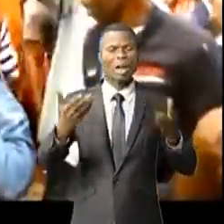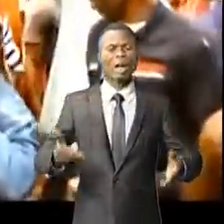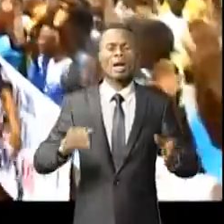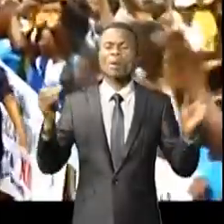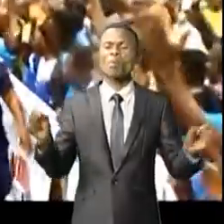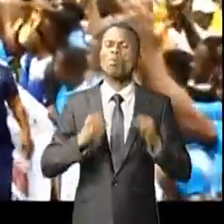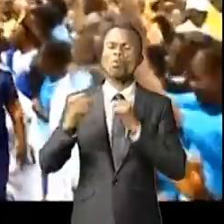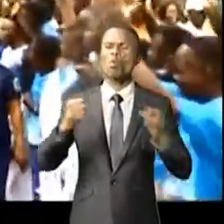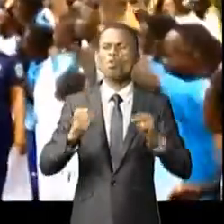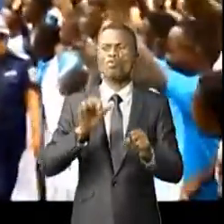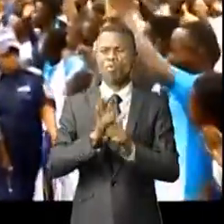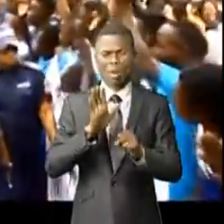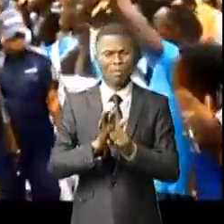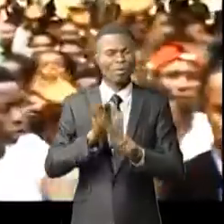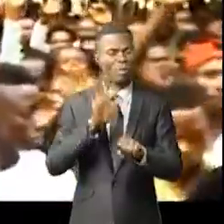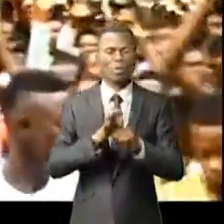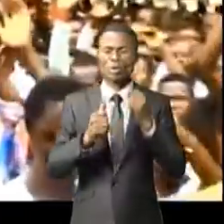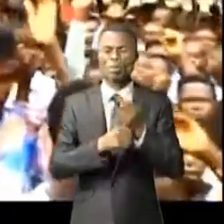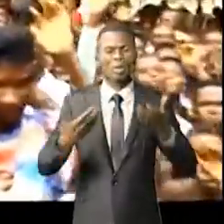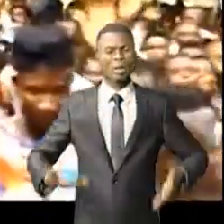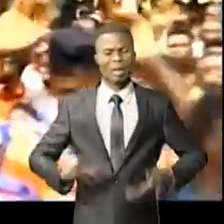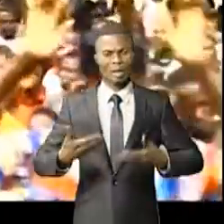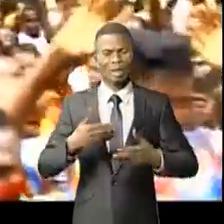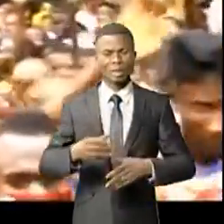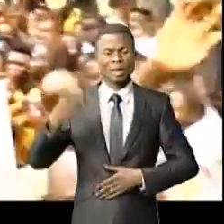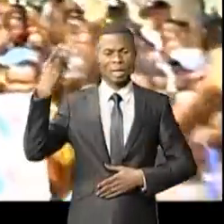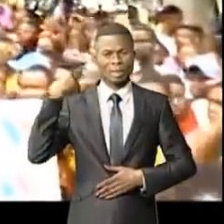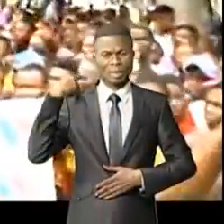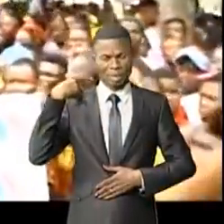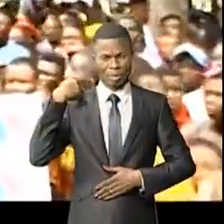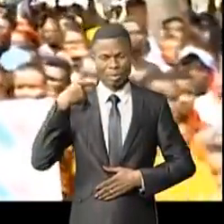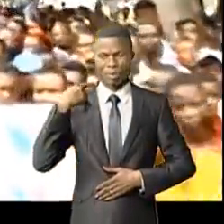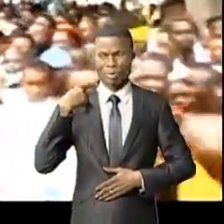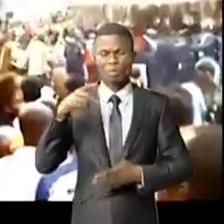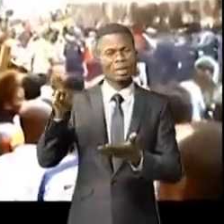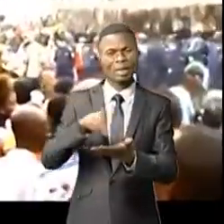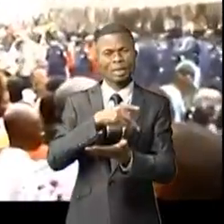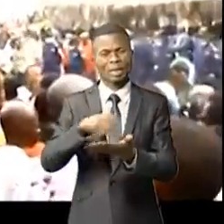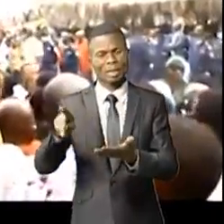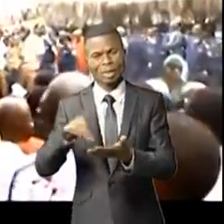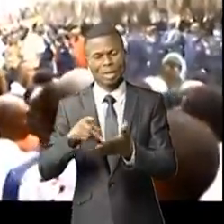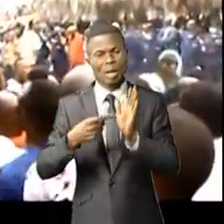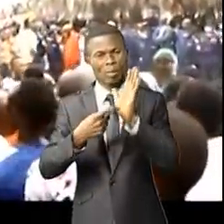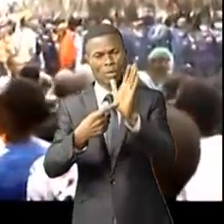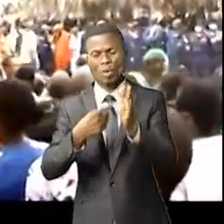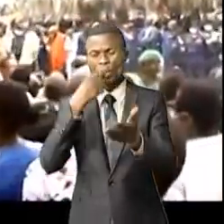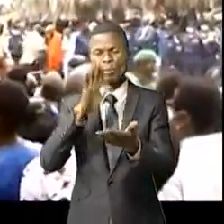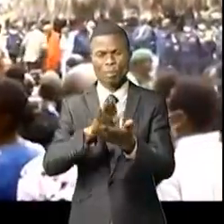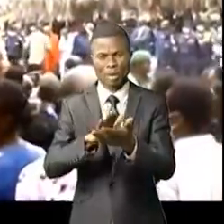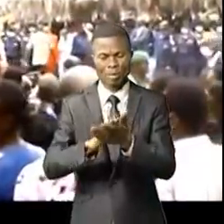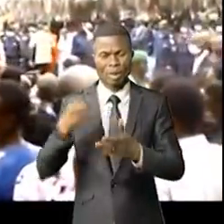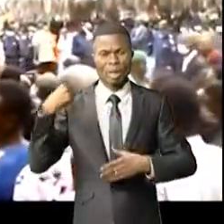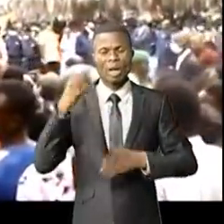effervescence. Sur place, des notables ont exhibé des pas de danse, une façon de remercier le gouverneur